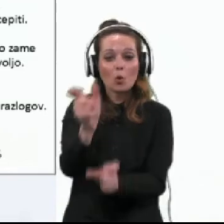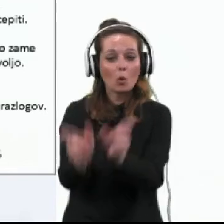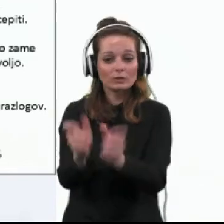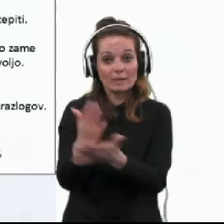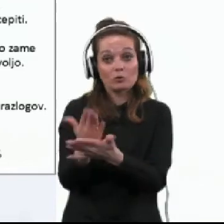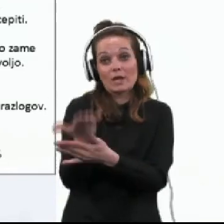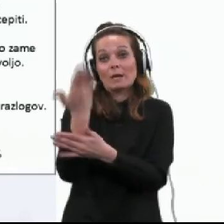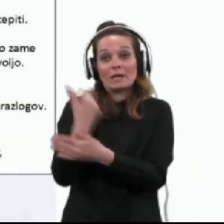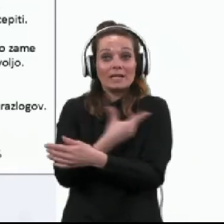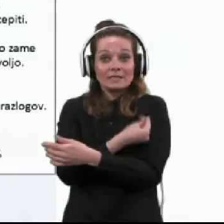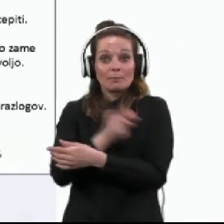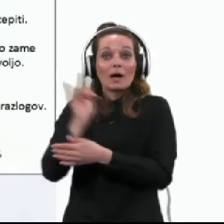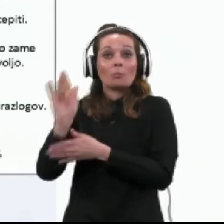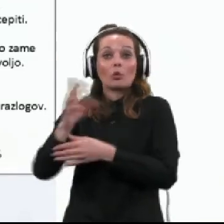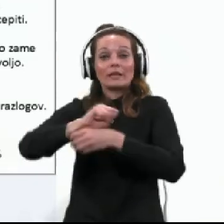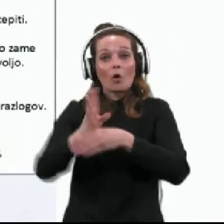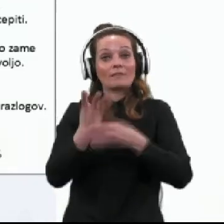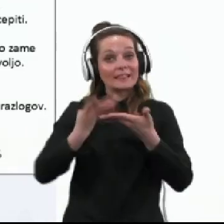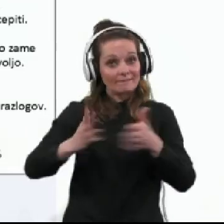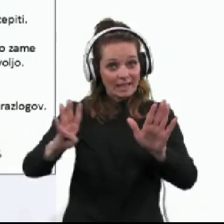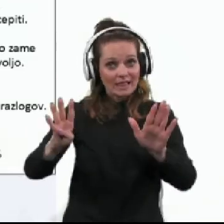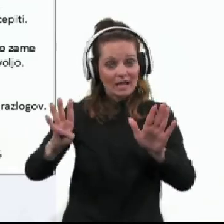bili cepljeni proti COVID-19.